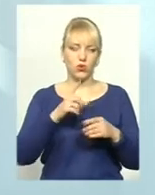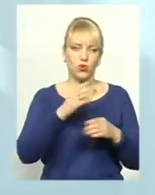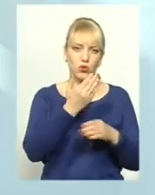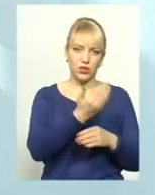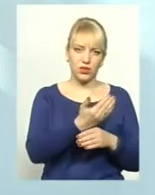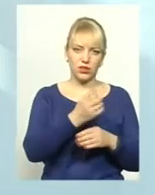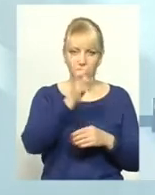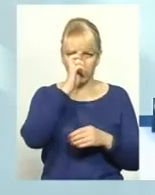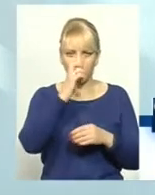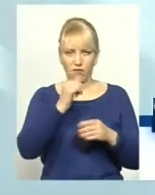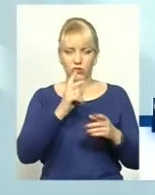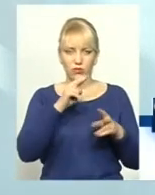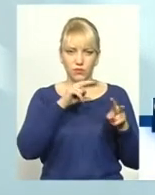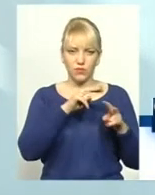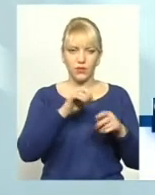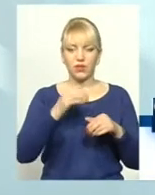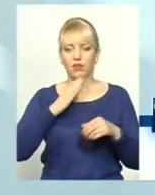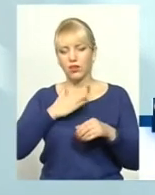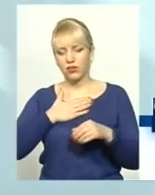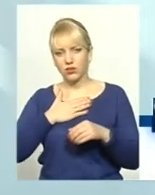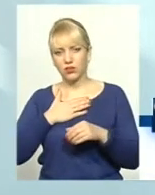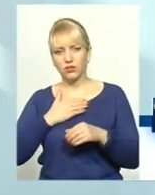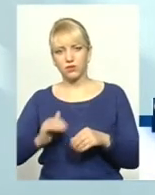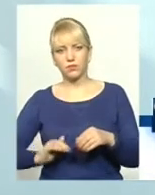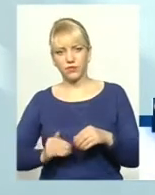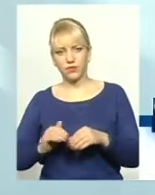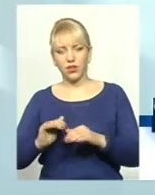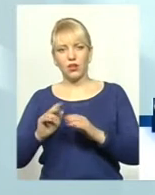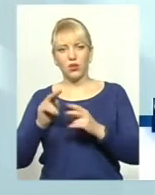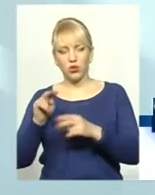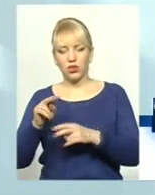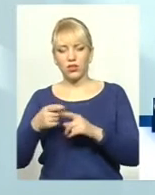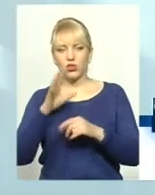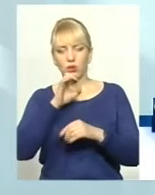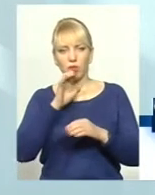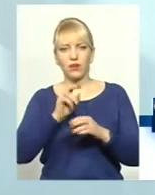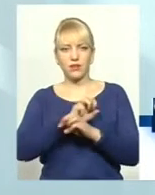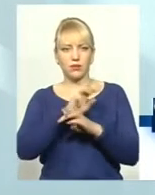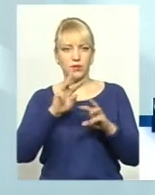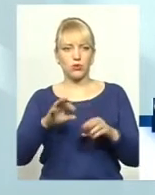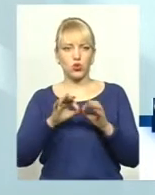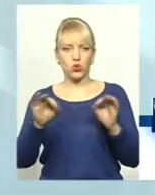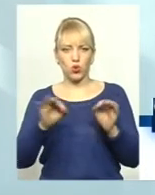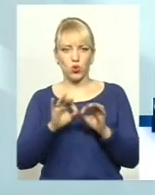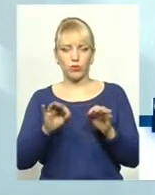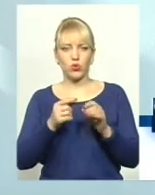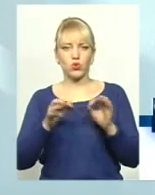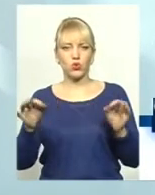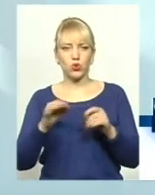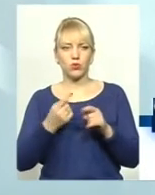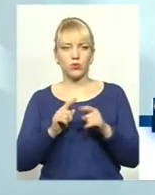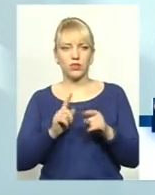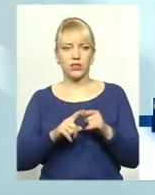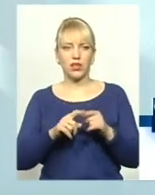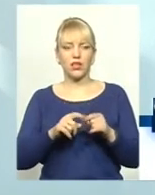захистом, під нашим доглядом. Тобто, собаки у забезпечені соломою. Це дуже добре, тому що солома – це найбільш, така,